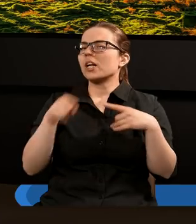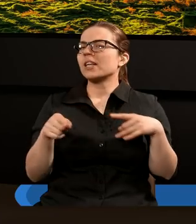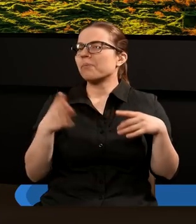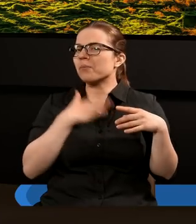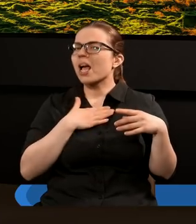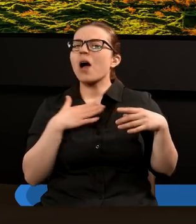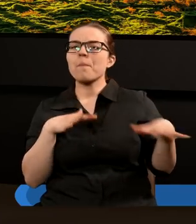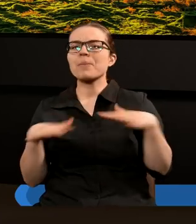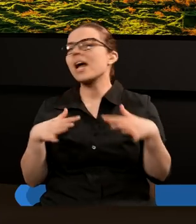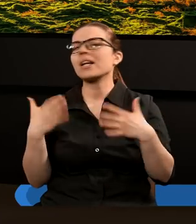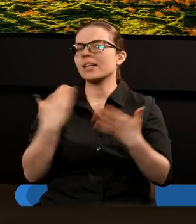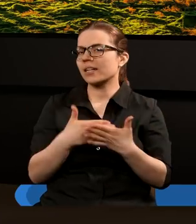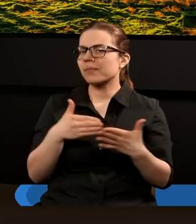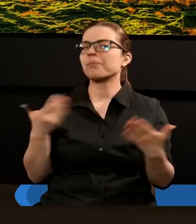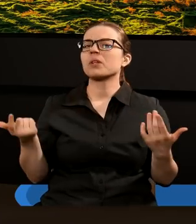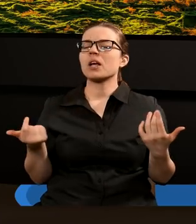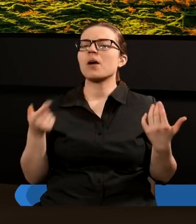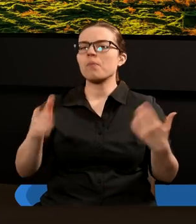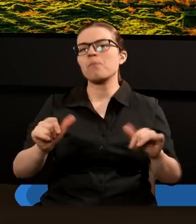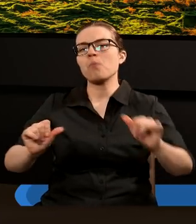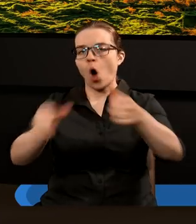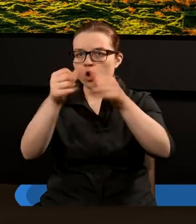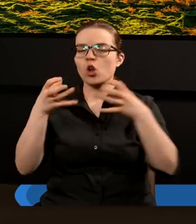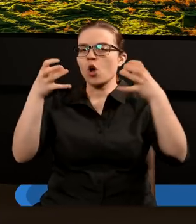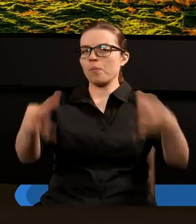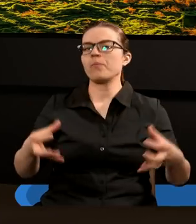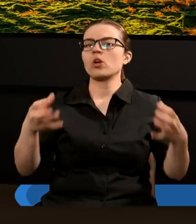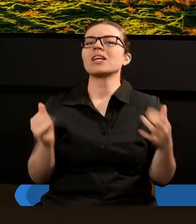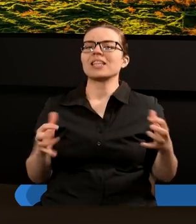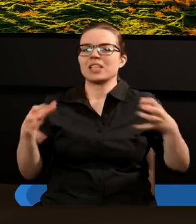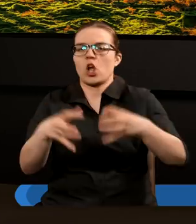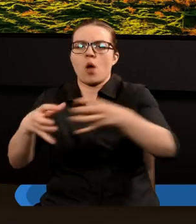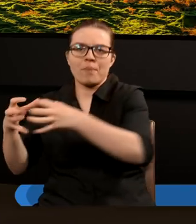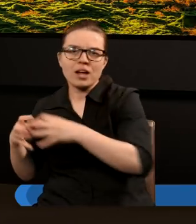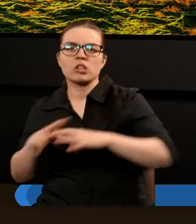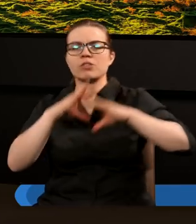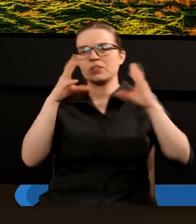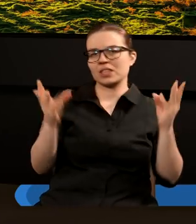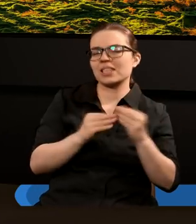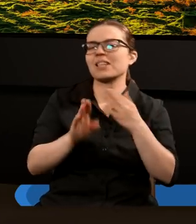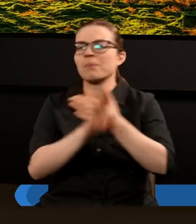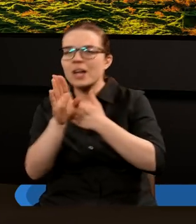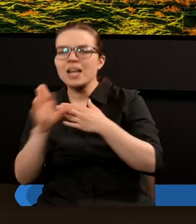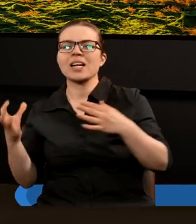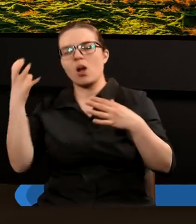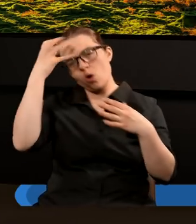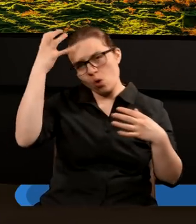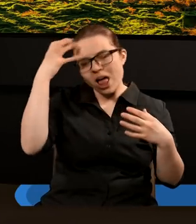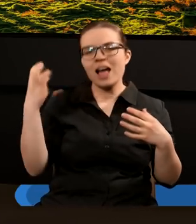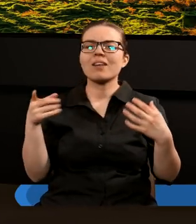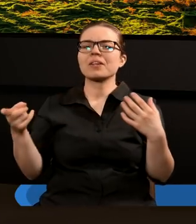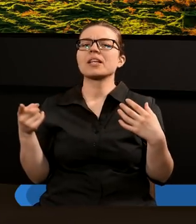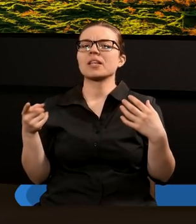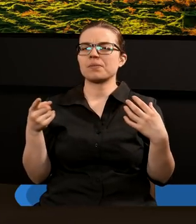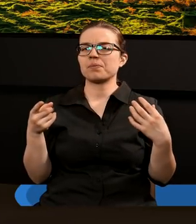miały miejsce, gdzie tam z kolei postawiono posąg, również zgromadzono wszystkich przedstawicieli, wszystkich królestw ówczesnego